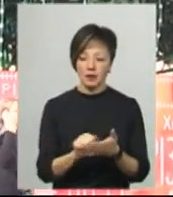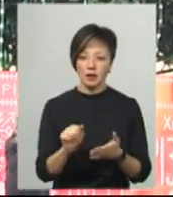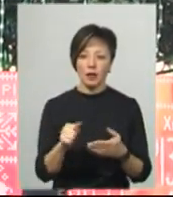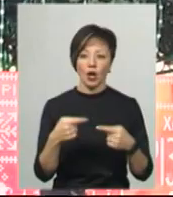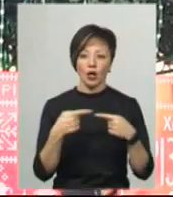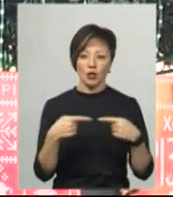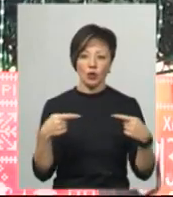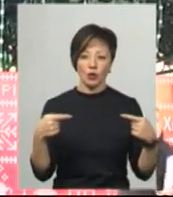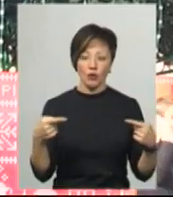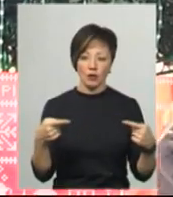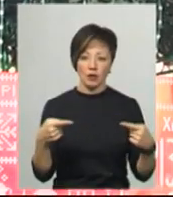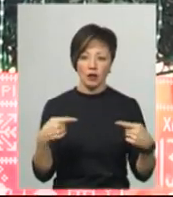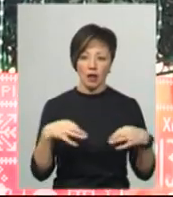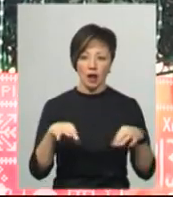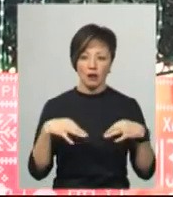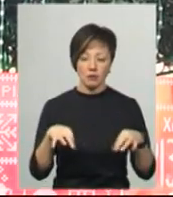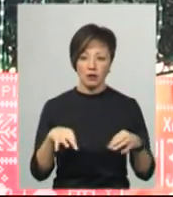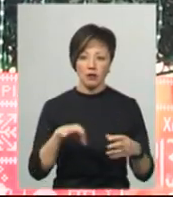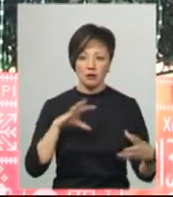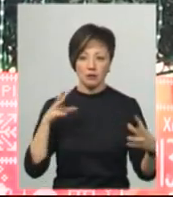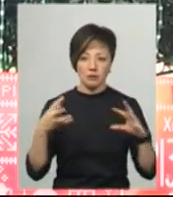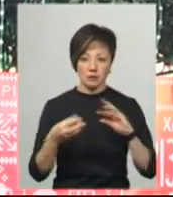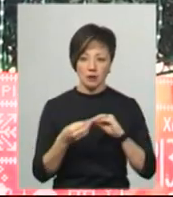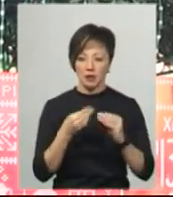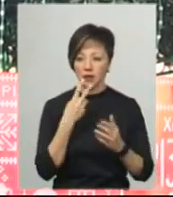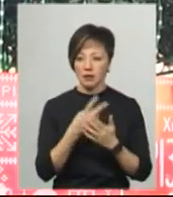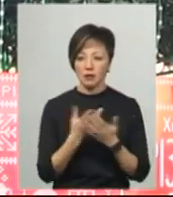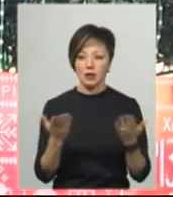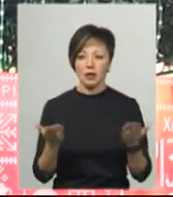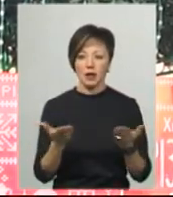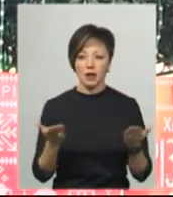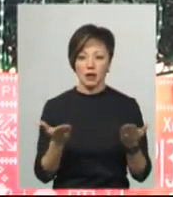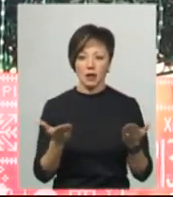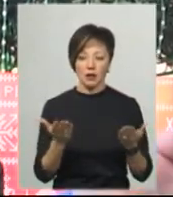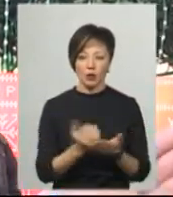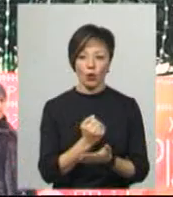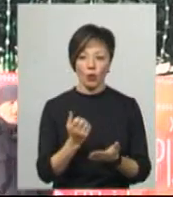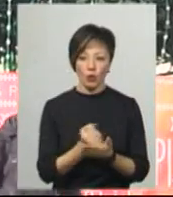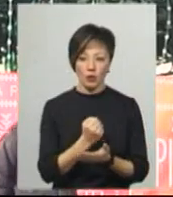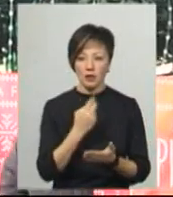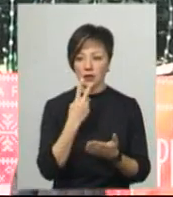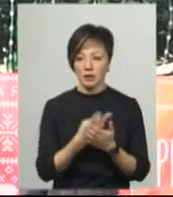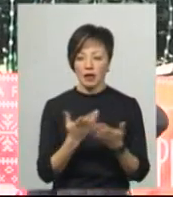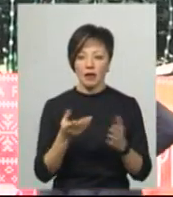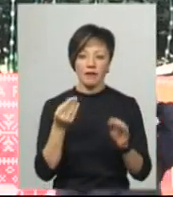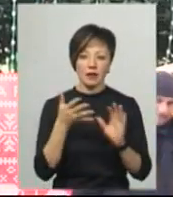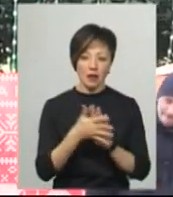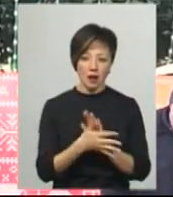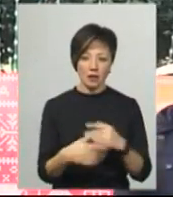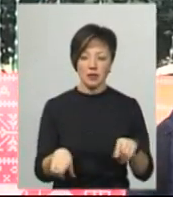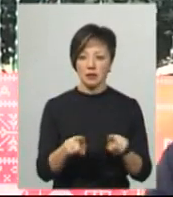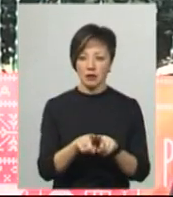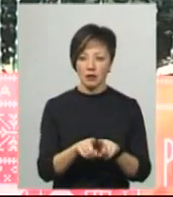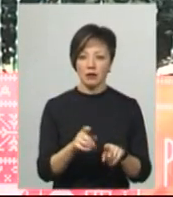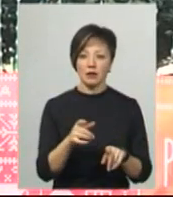товаротранспортні накладні. Ми це все збиваємо до кучи, дивимося, які в нас доходи, дивимося, які в нас витрати. так от